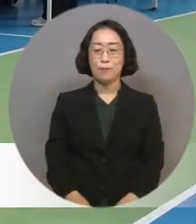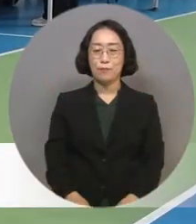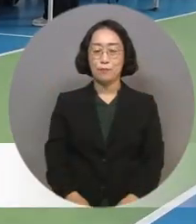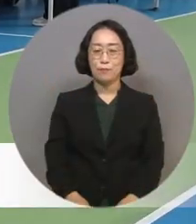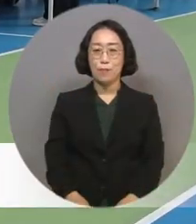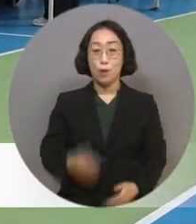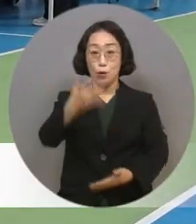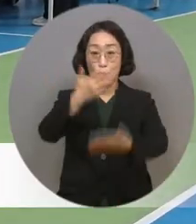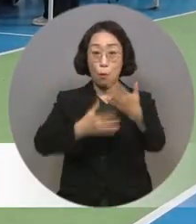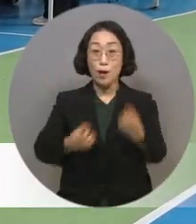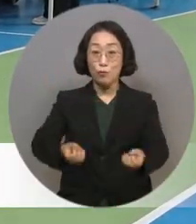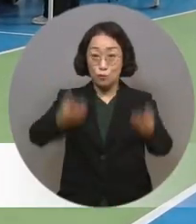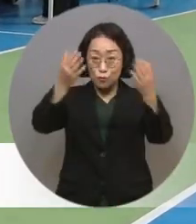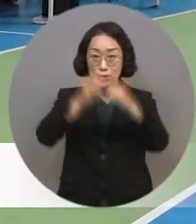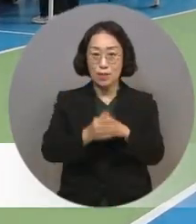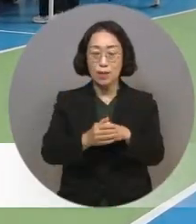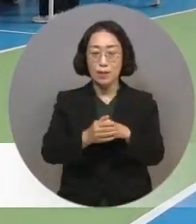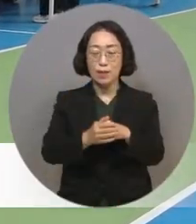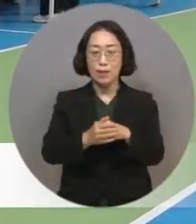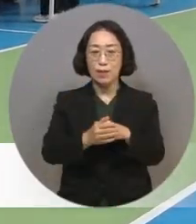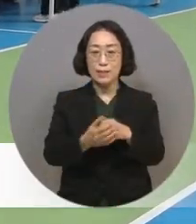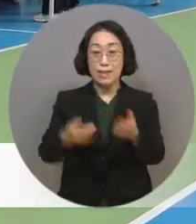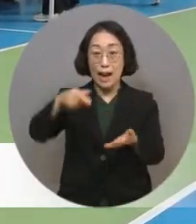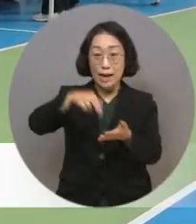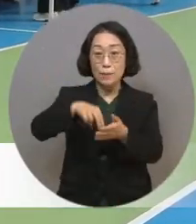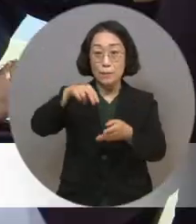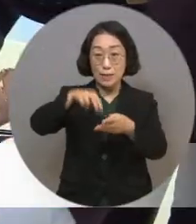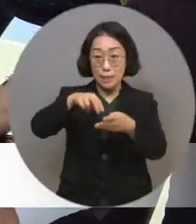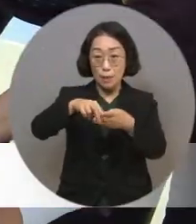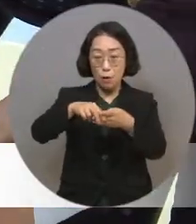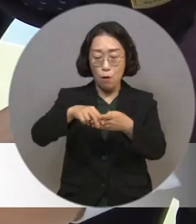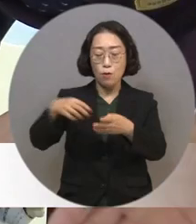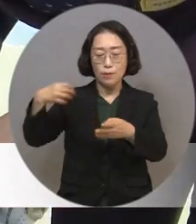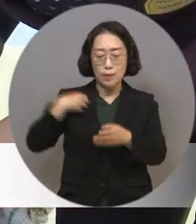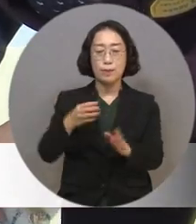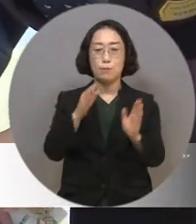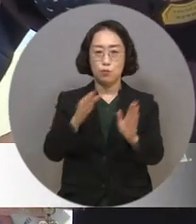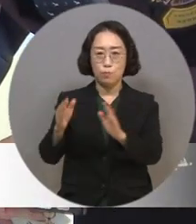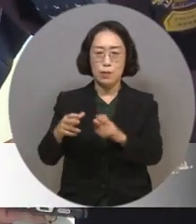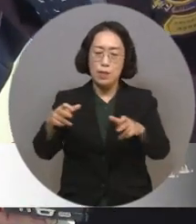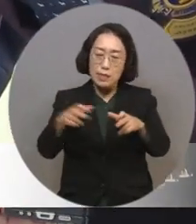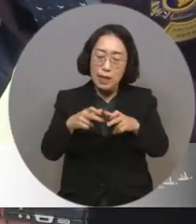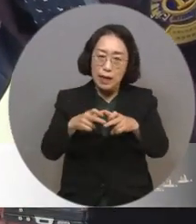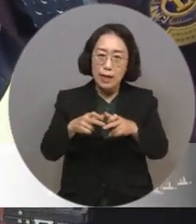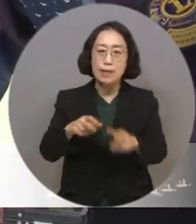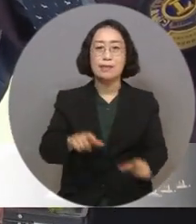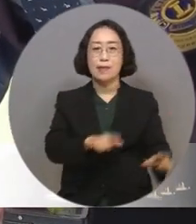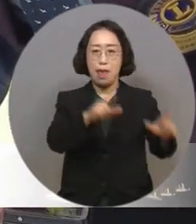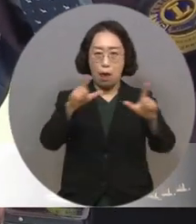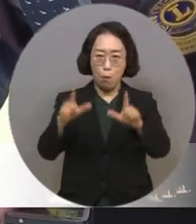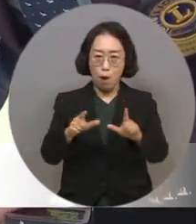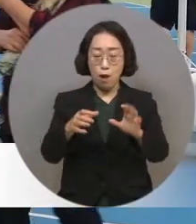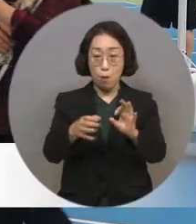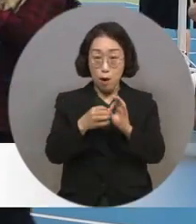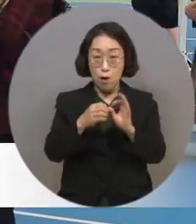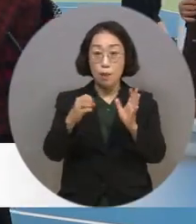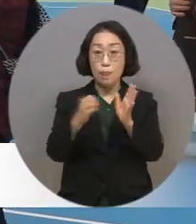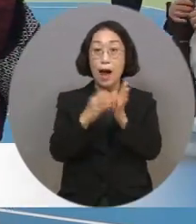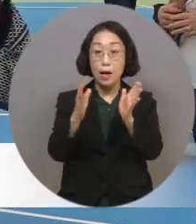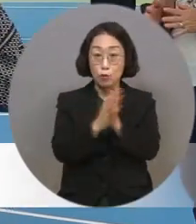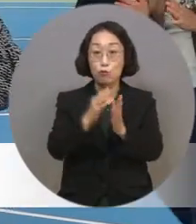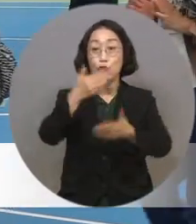영화제는 라르시 장애인자립생활센터의 주체로 장애인의 생활과 시선을 담은 다큐멘터리 영화를 통해